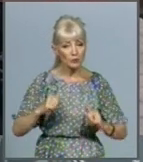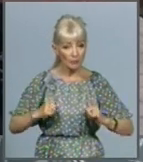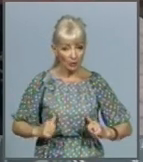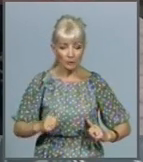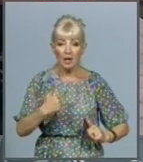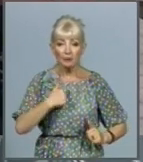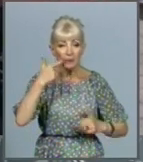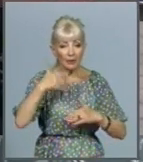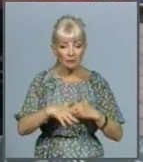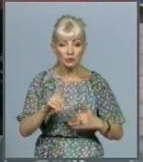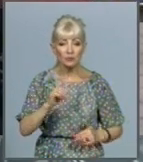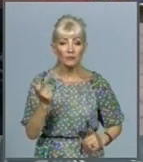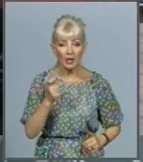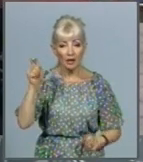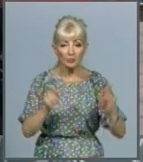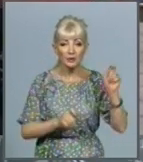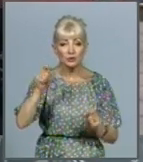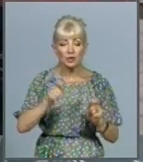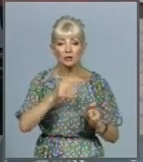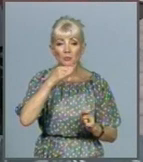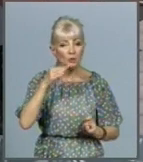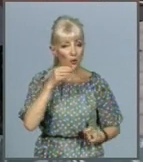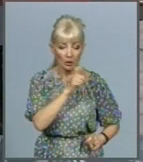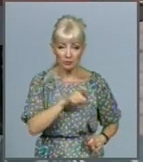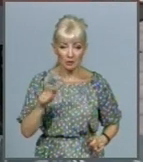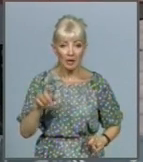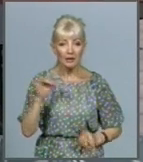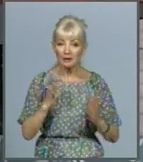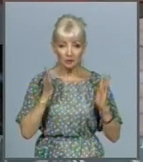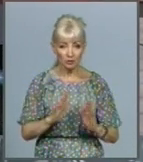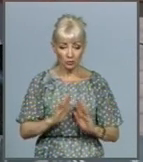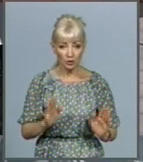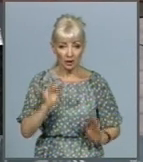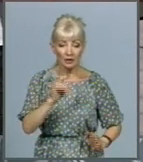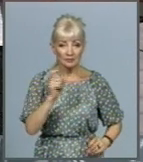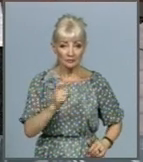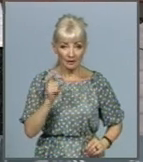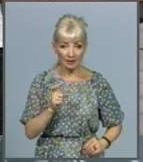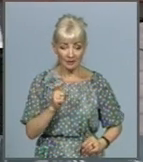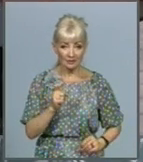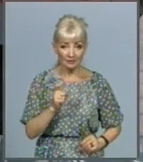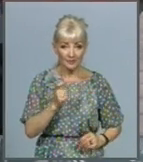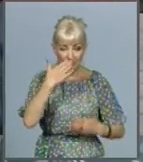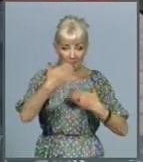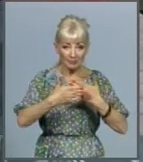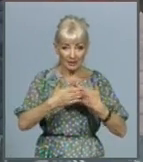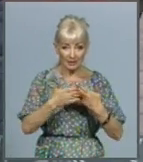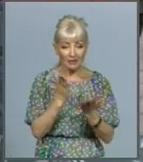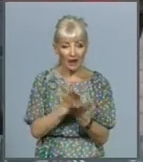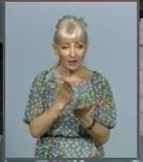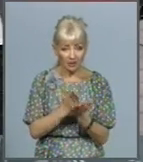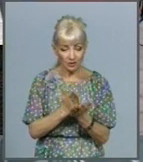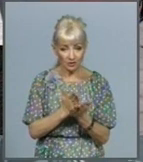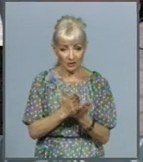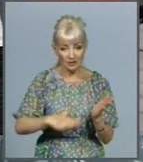приїжджає багато гостей, і не тільки з близькочих територій Харківської